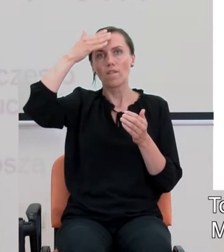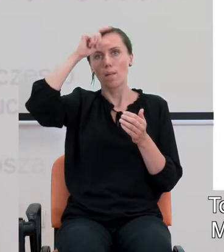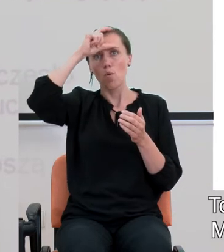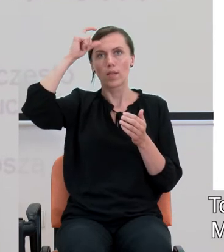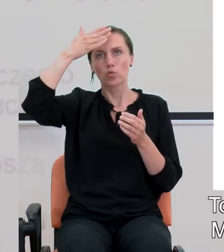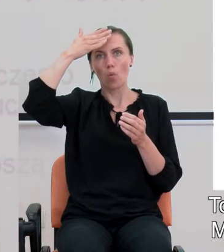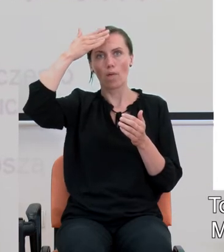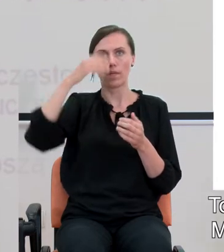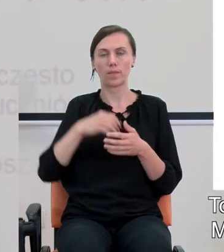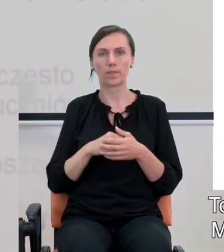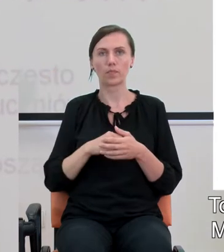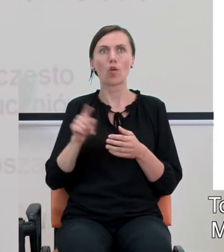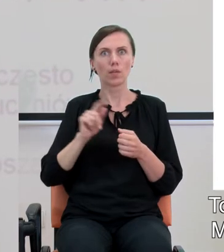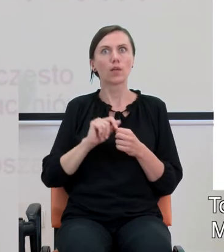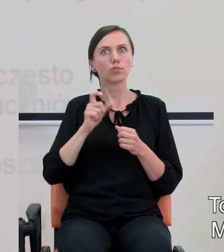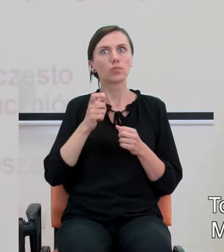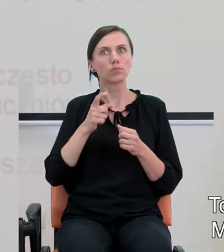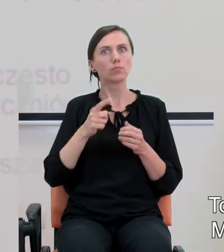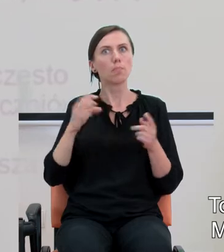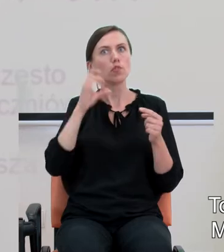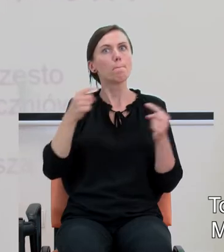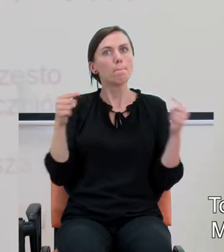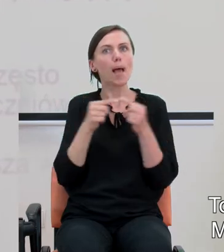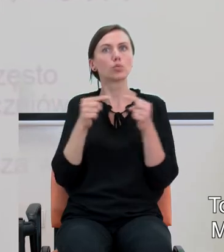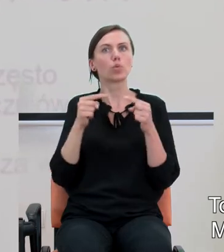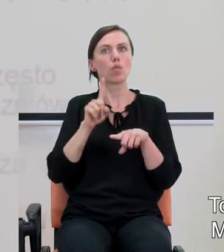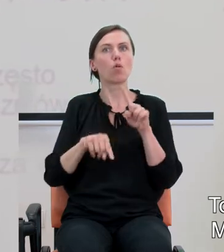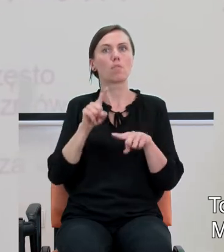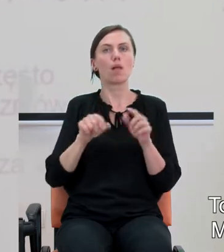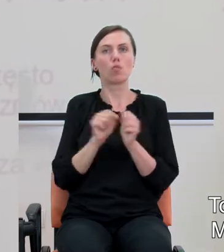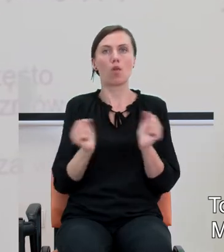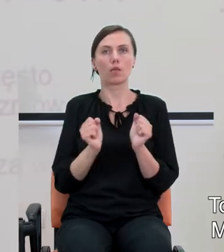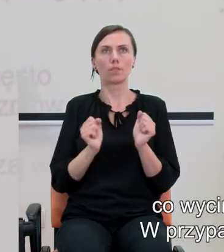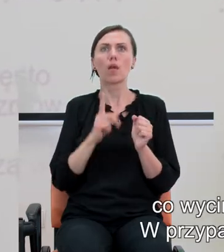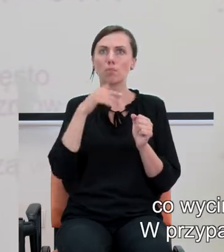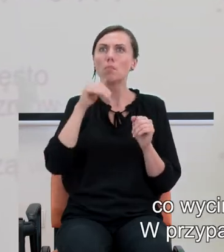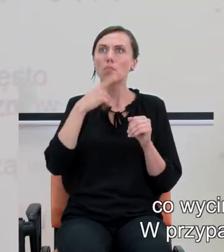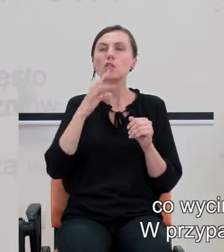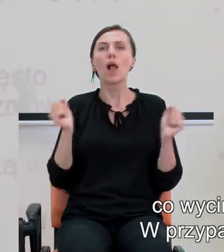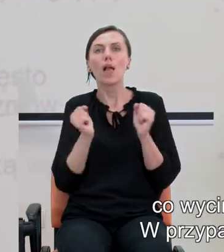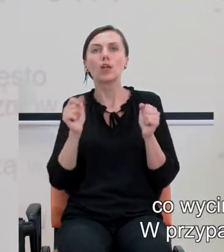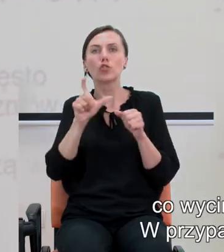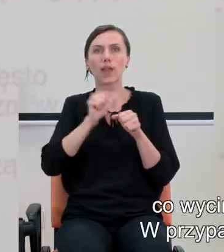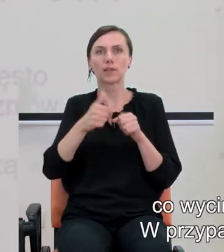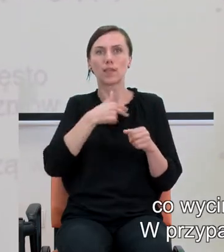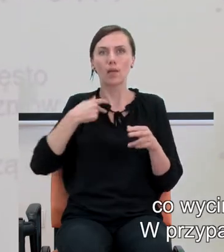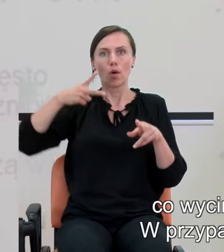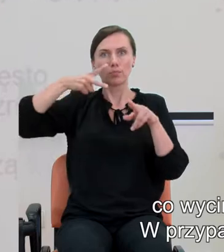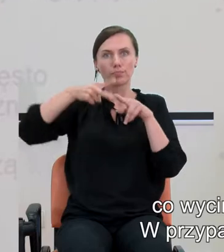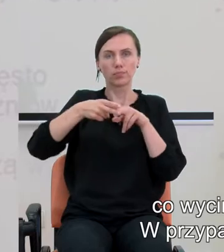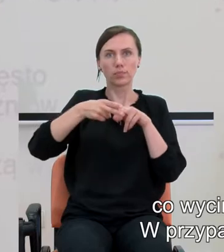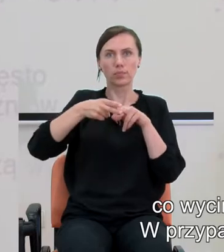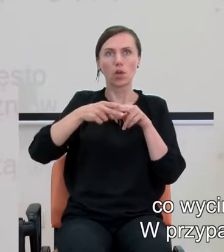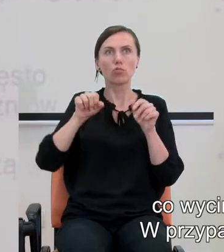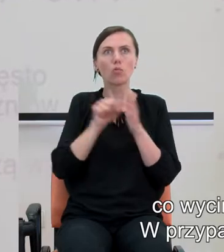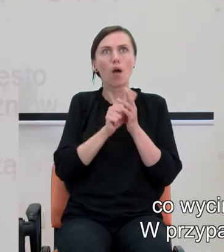To jest znowu coś typowego dla lęku. Można powiedzieć, że lęk to jest coś, co wycina nam dostęp do